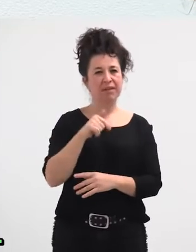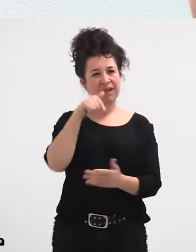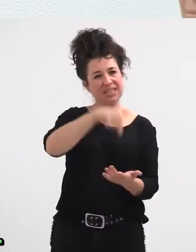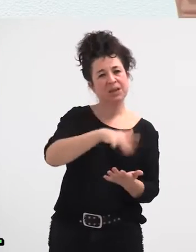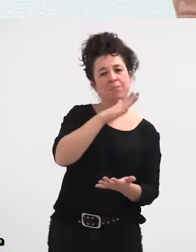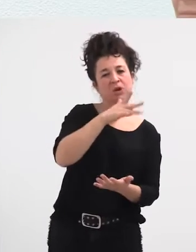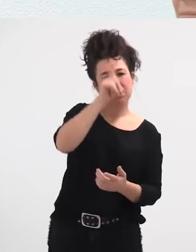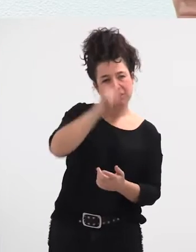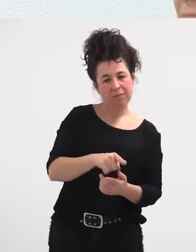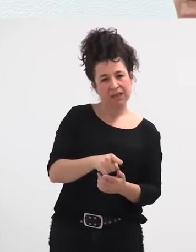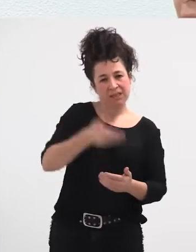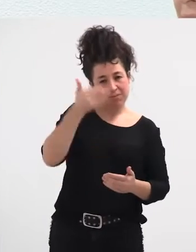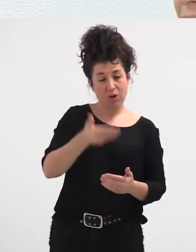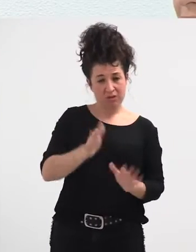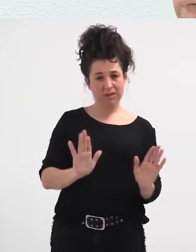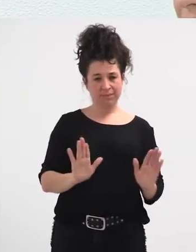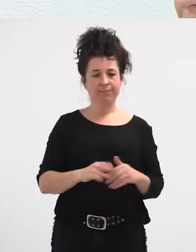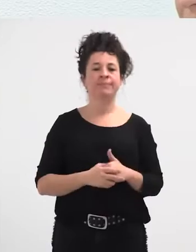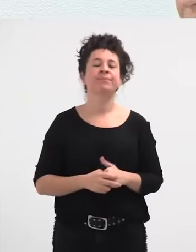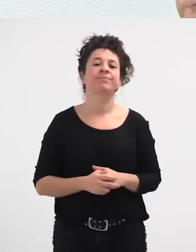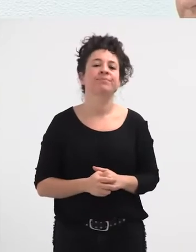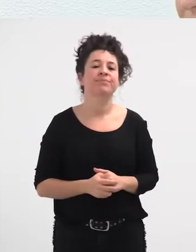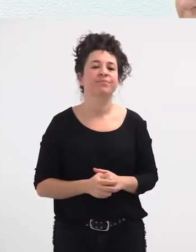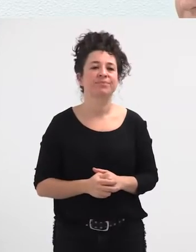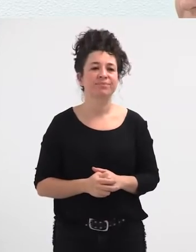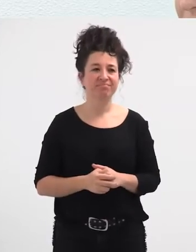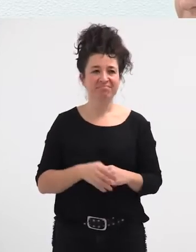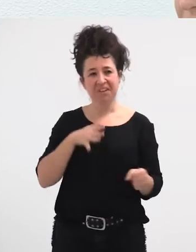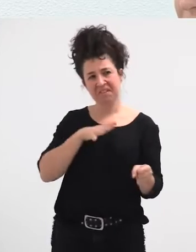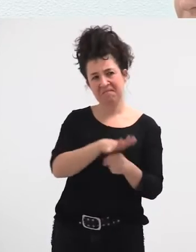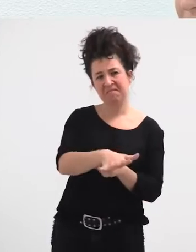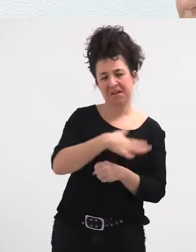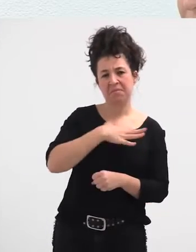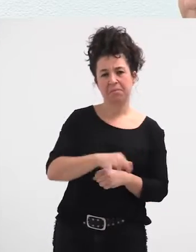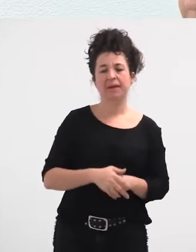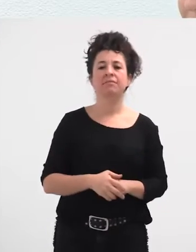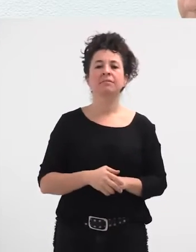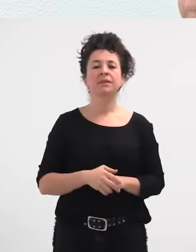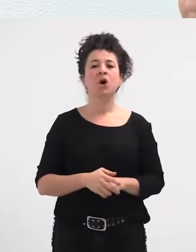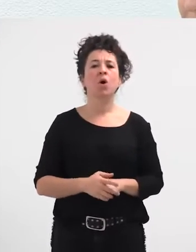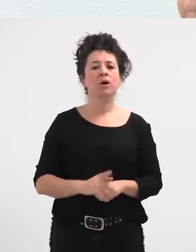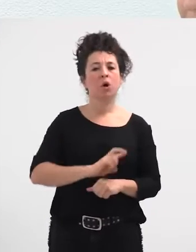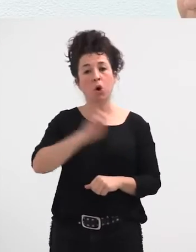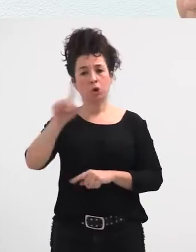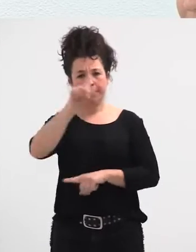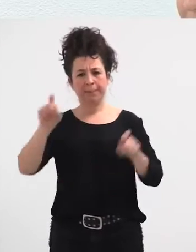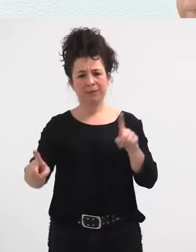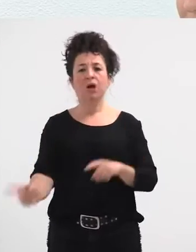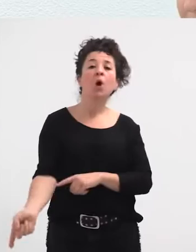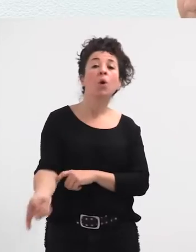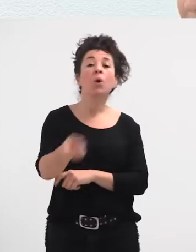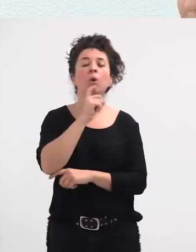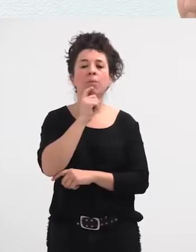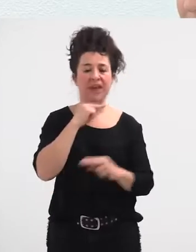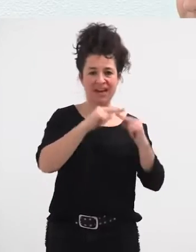oso errotuta lagola, hori horrek ere, bueno, berera gina izan du. Nola egiten dute? Gero da beste galdera, erantzun dugu